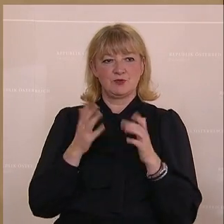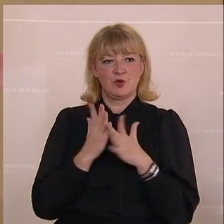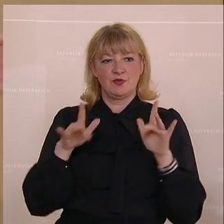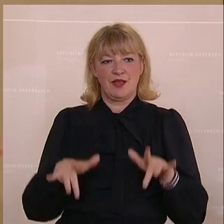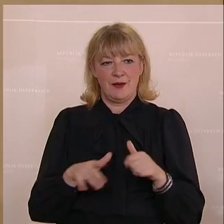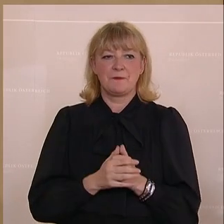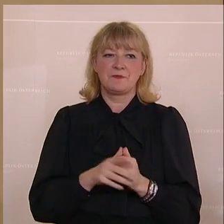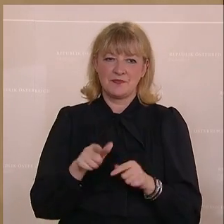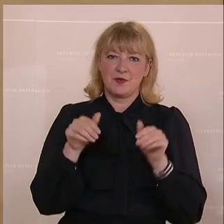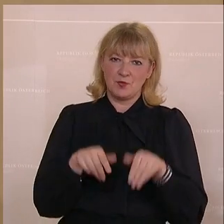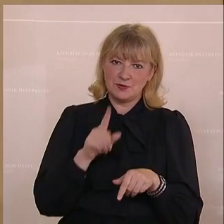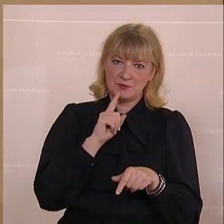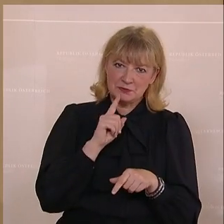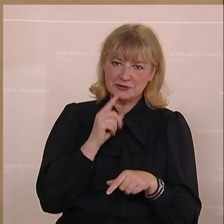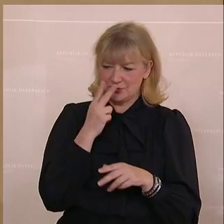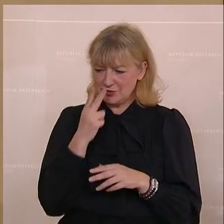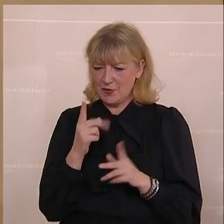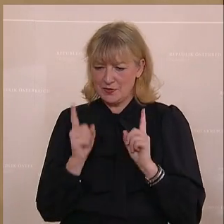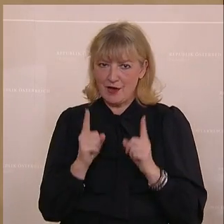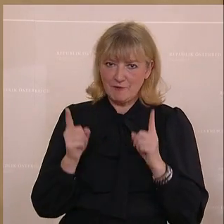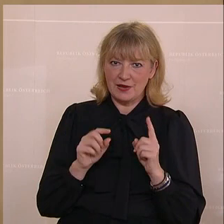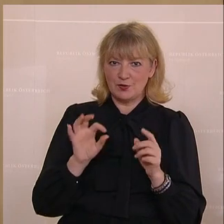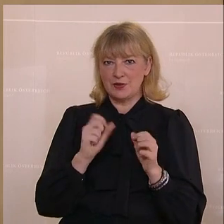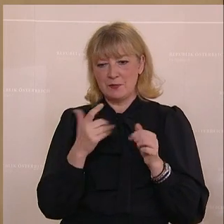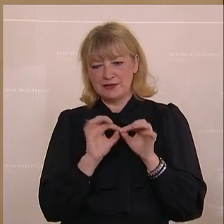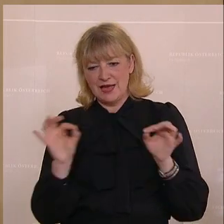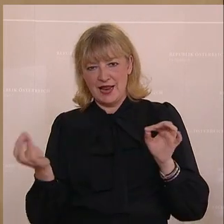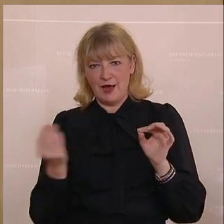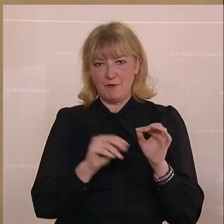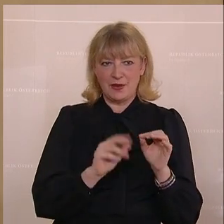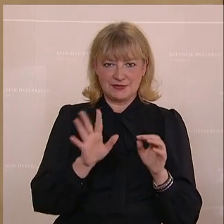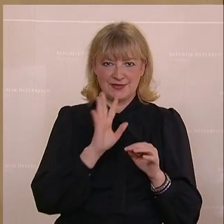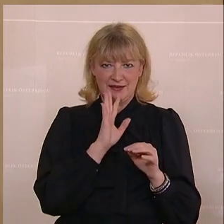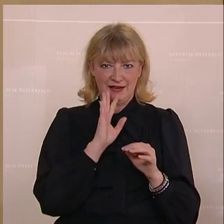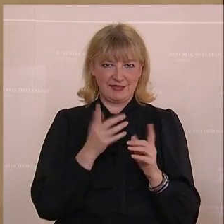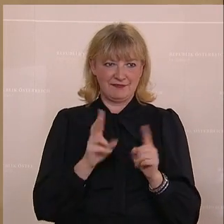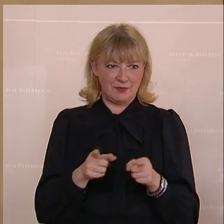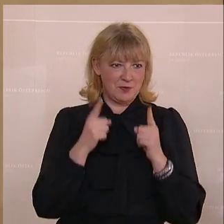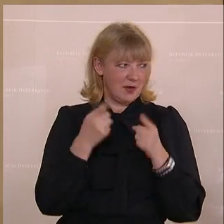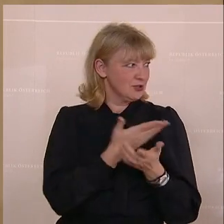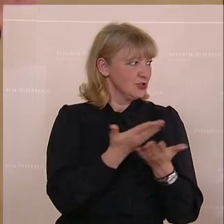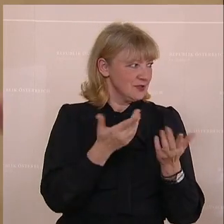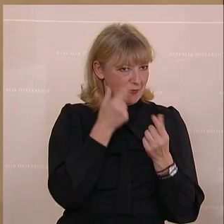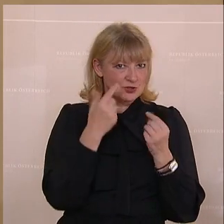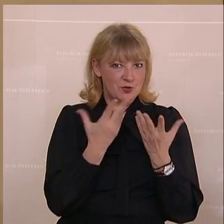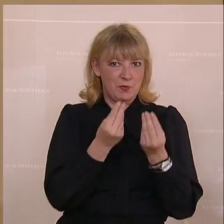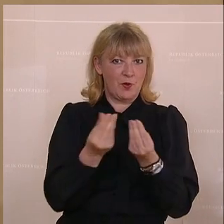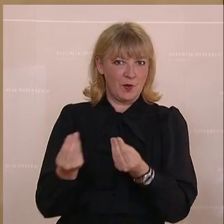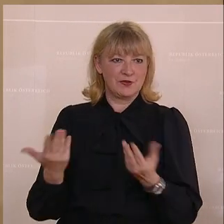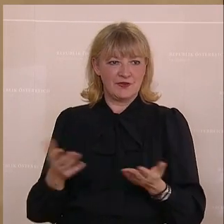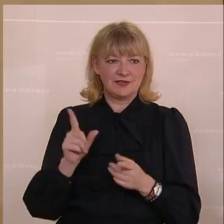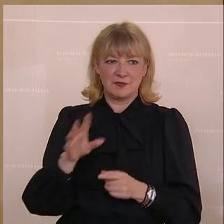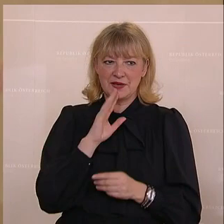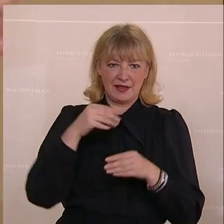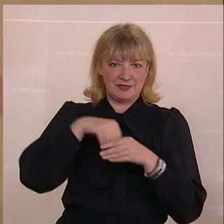worden ist. Ich glaube, ihr müsst euch einmal ein bisschen updaten und ein paar Zeilen dazuschreiben, zu euch reden, weil das ist das, was bei den Menschen ankommt, und das verhindert sich in allen